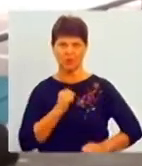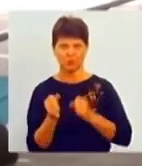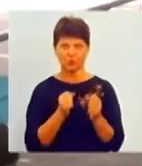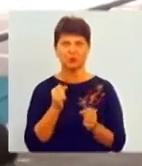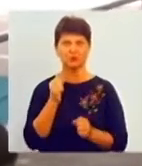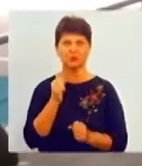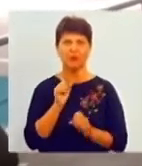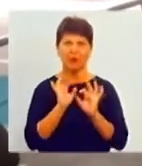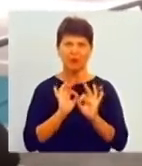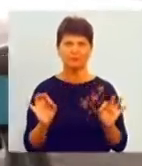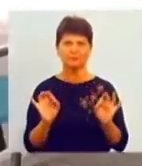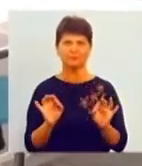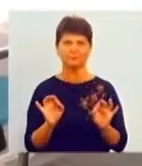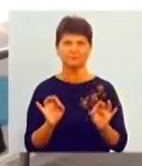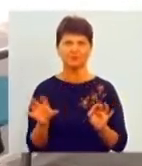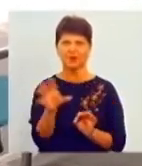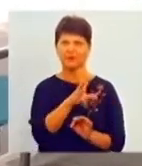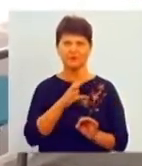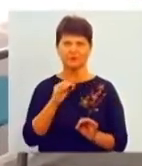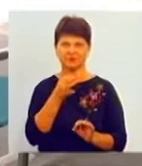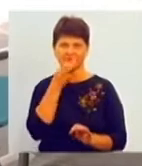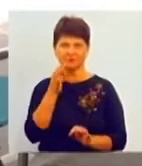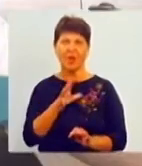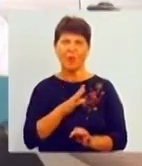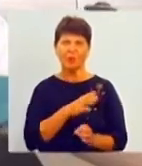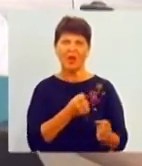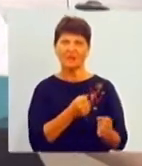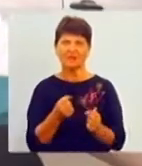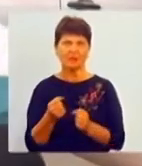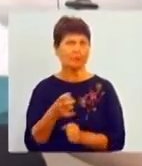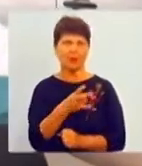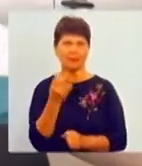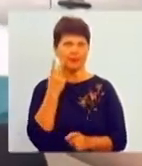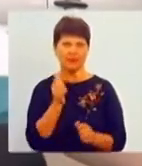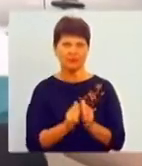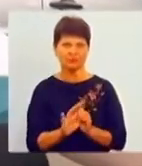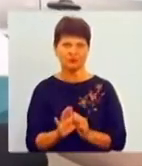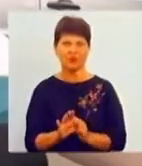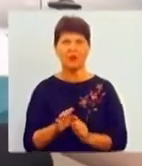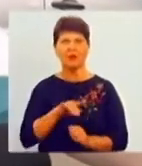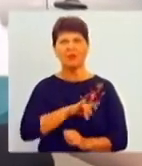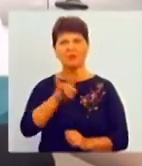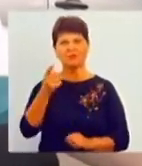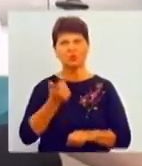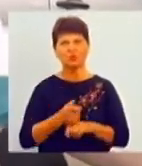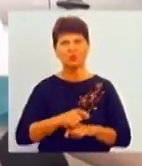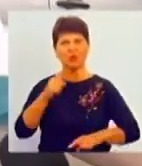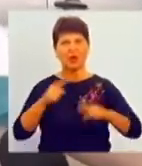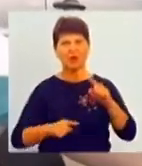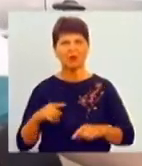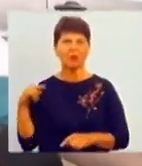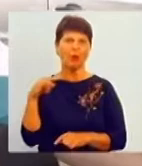шикарні відзиви. Бувають затримки, але не часто. На самоліті дуже рідко літаю. Ну,